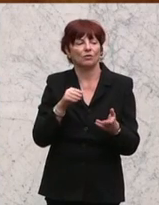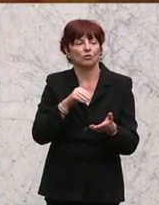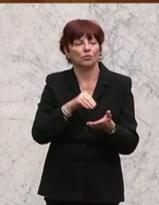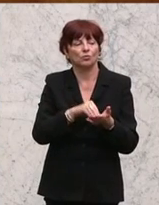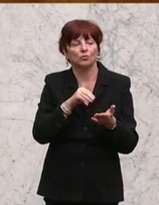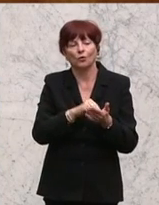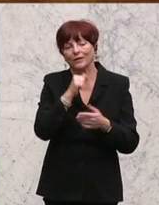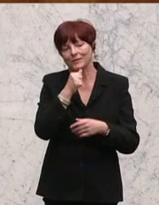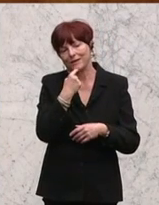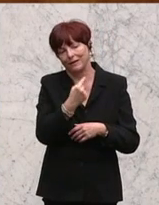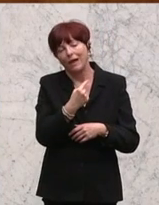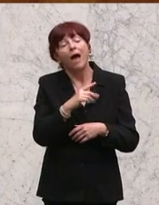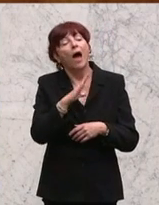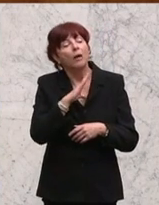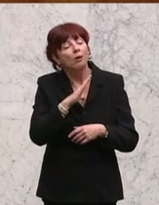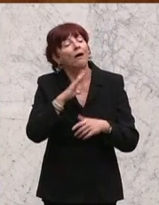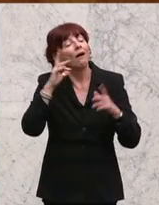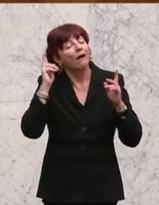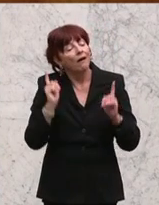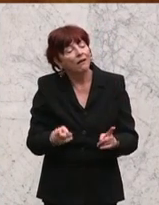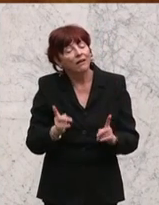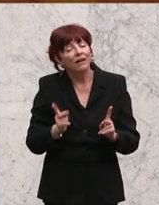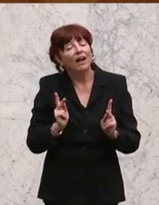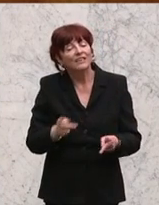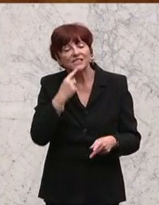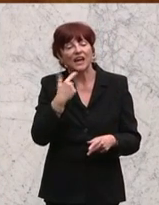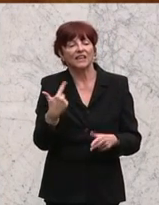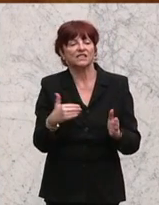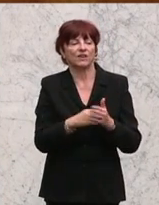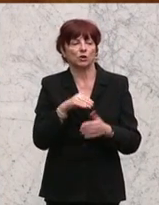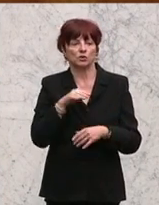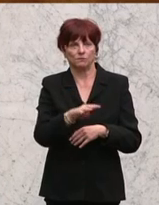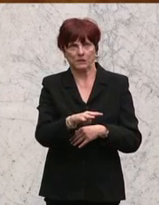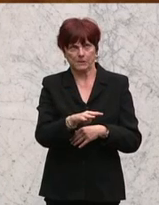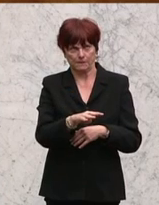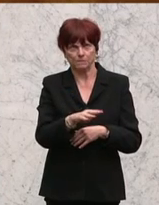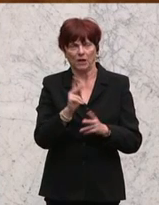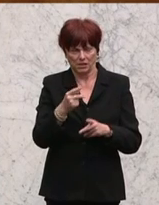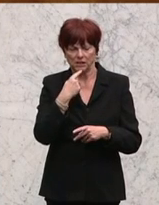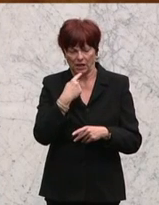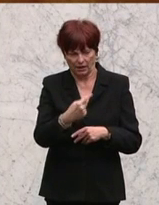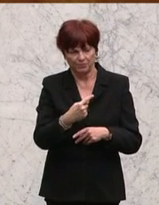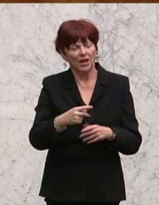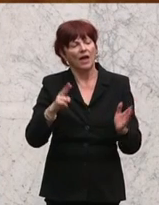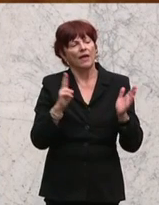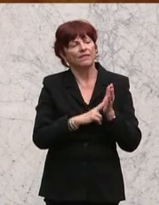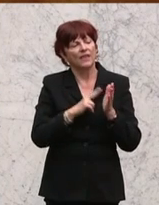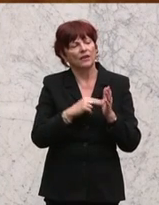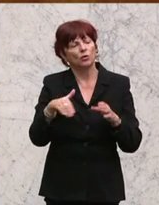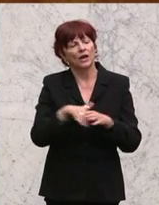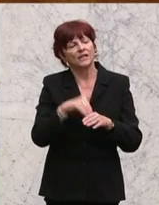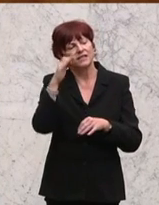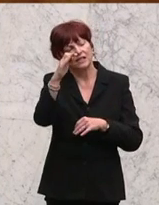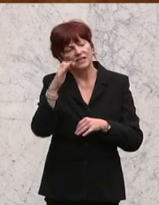vorliegen. Ich kann sie Ihnen sagen aus dem Jahr 2014. Wir haben bei der Nettoersatzrate für Arbeiter und